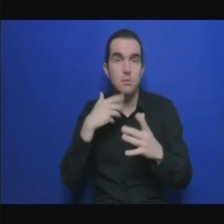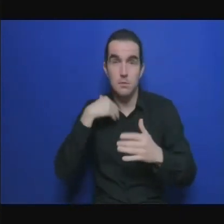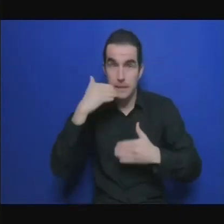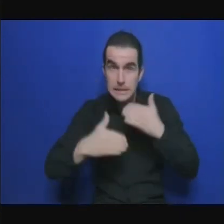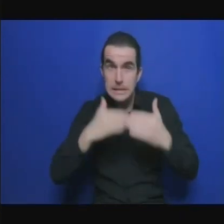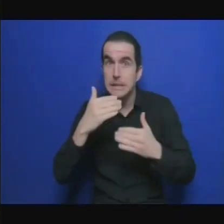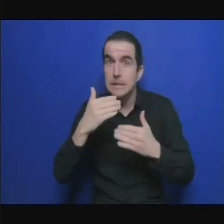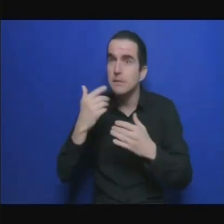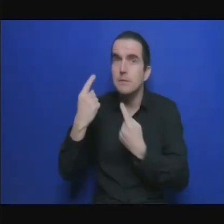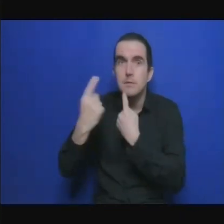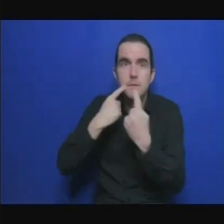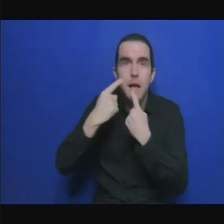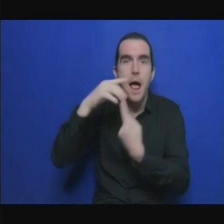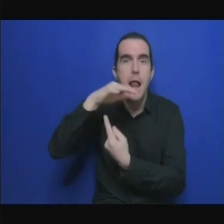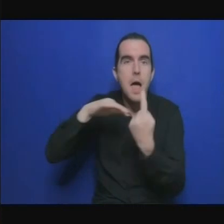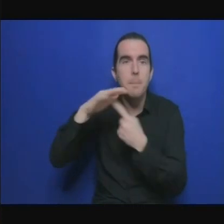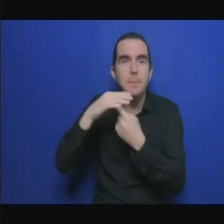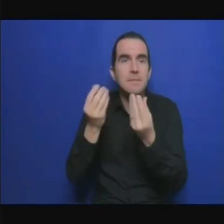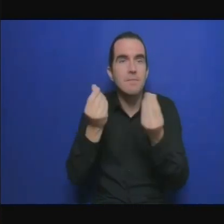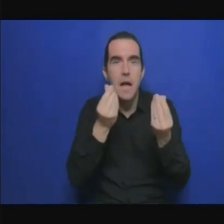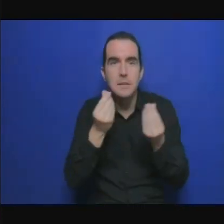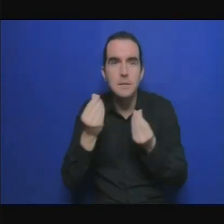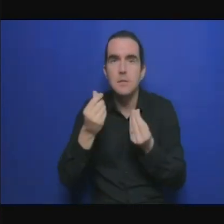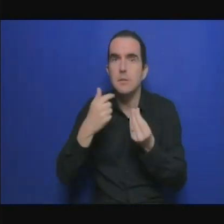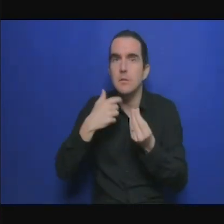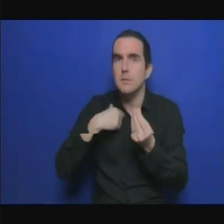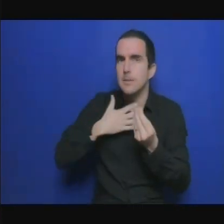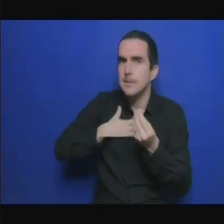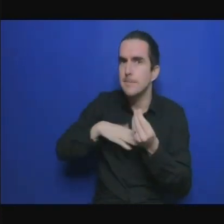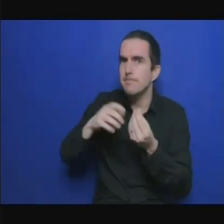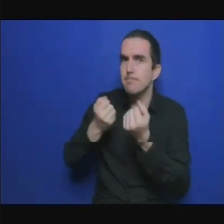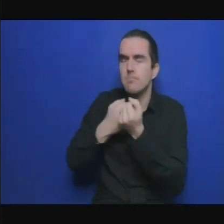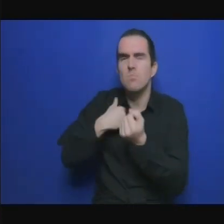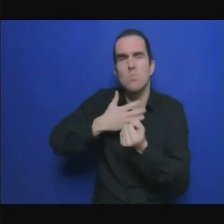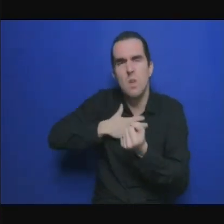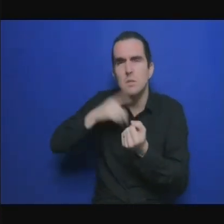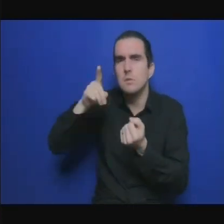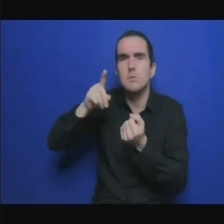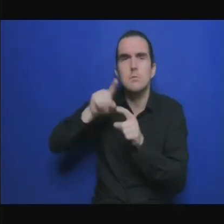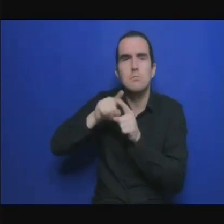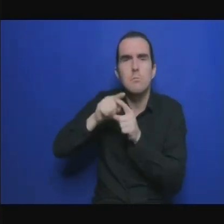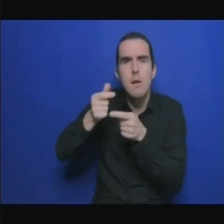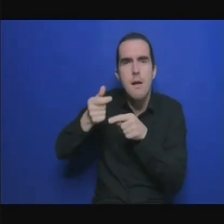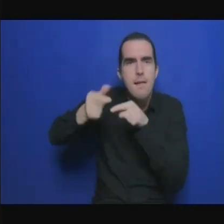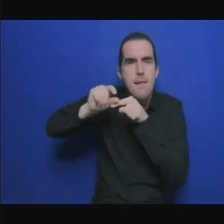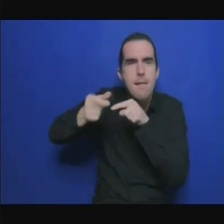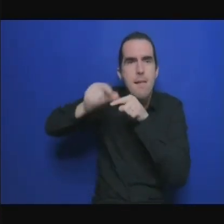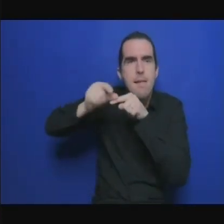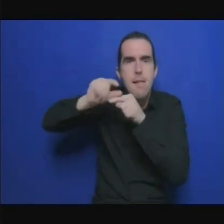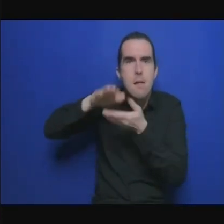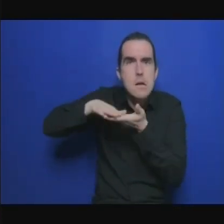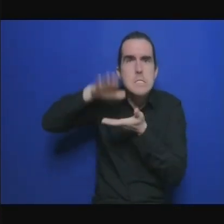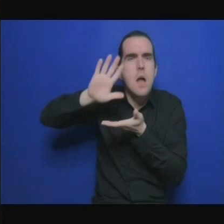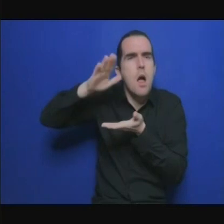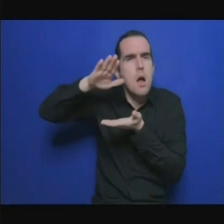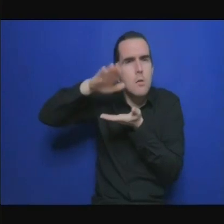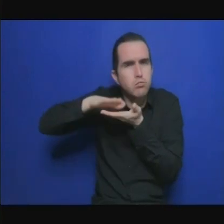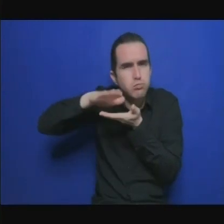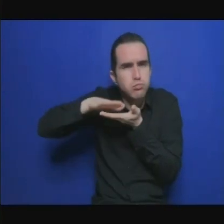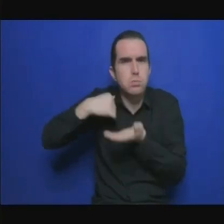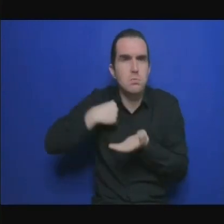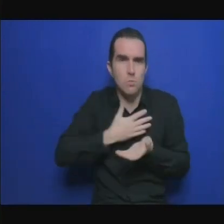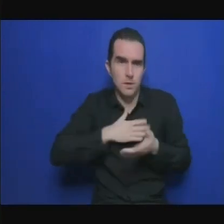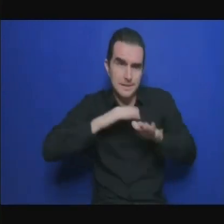importer tout cela de l'étranger on a besoin de créer nos propres usines de production